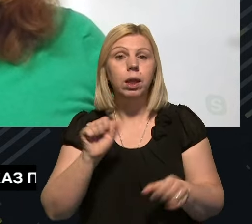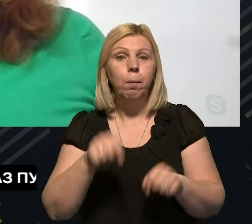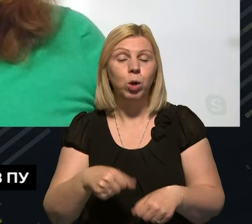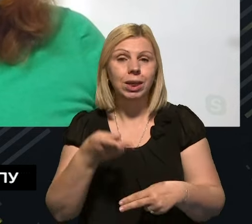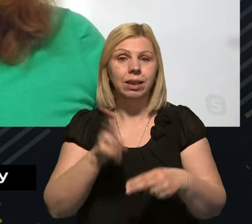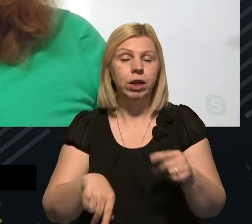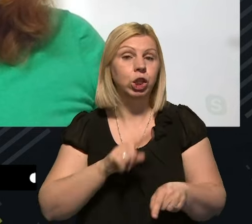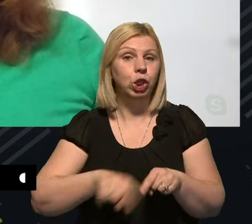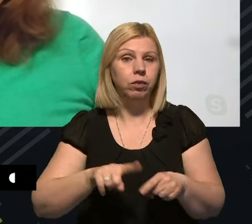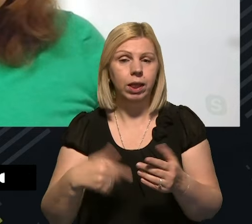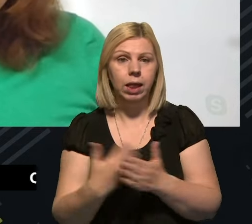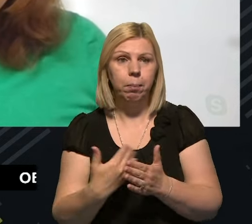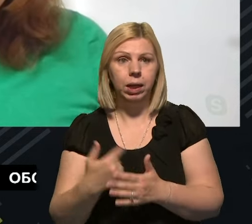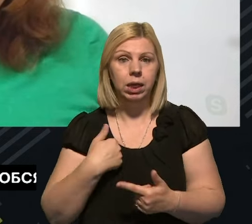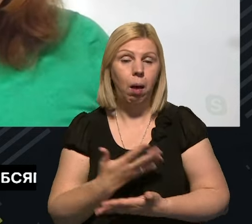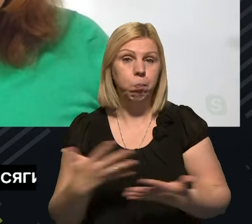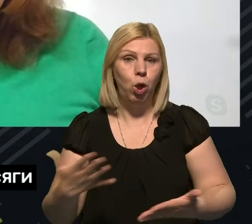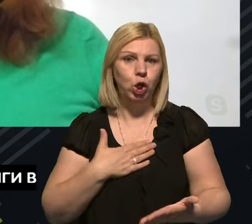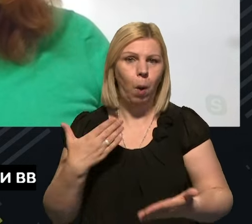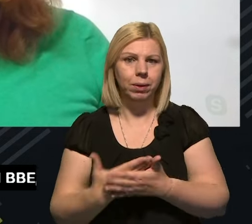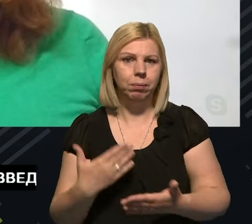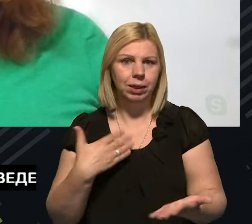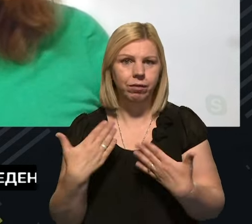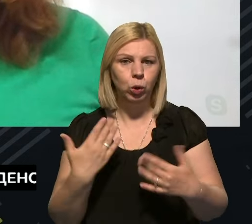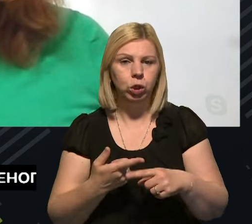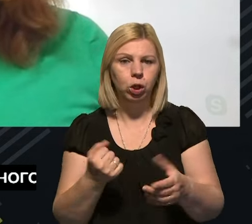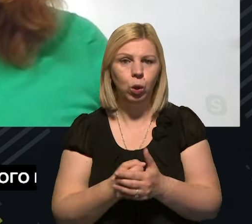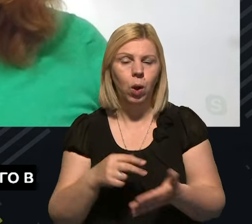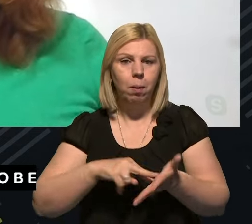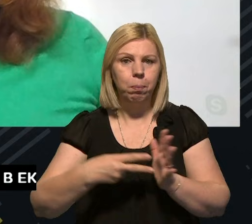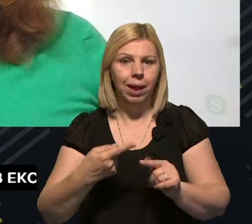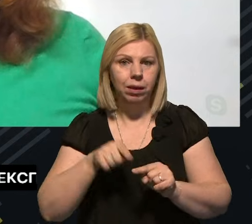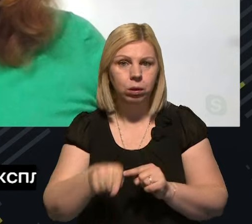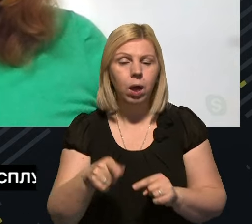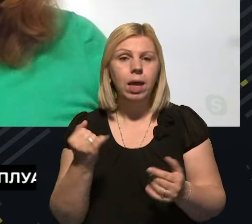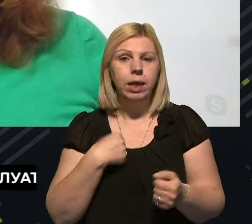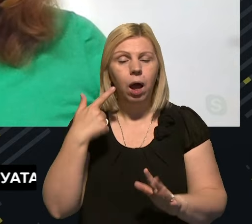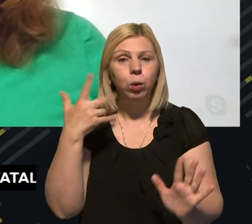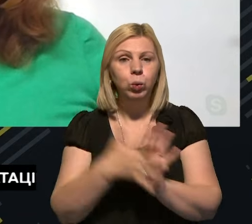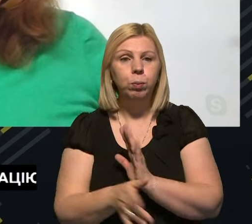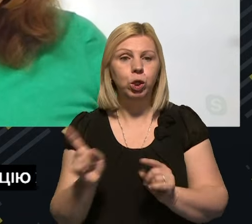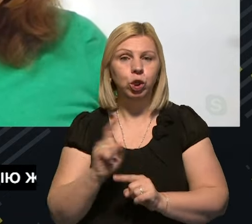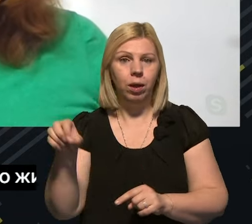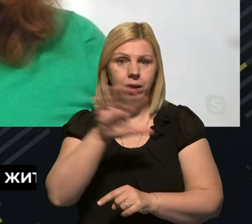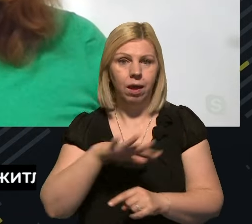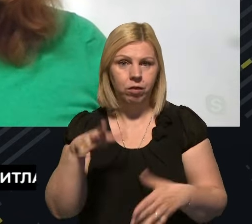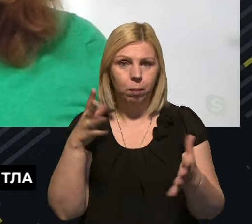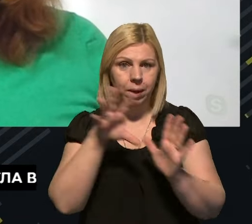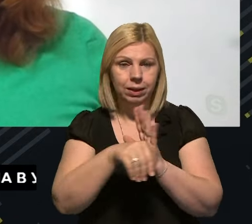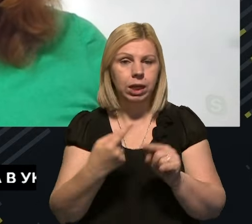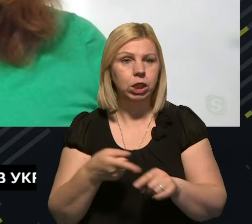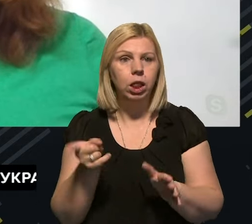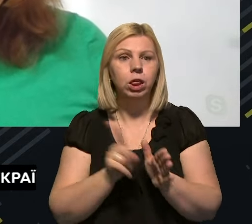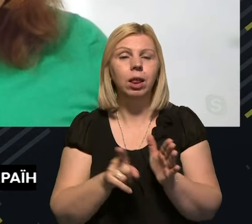завершити швидше. Наприклад, я більше оптимістично ставлюся до сценарії. Тому що я розумію, що європейська інтеграція – це не